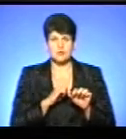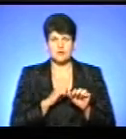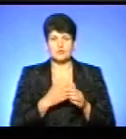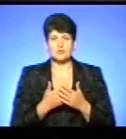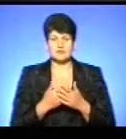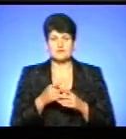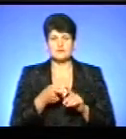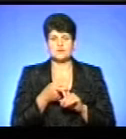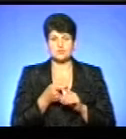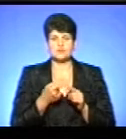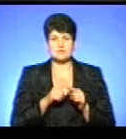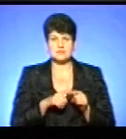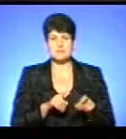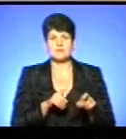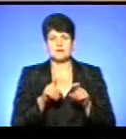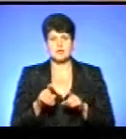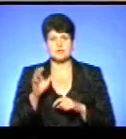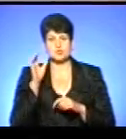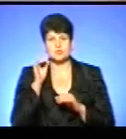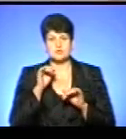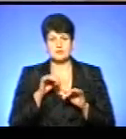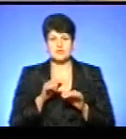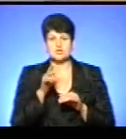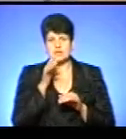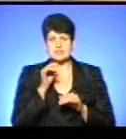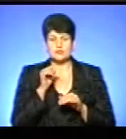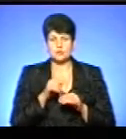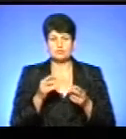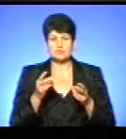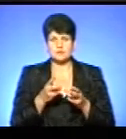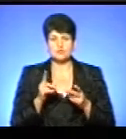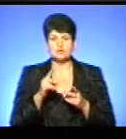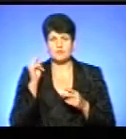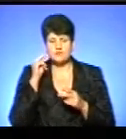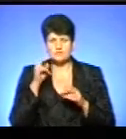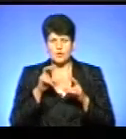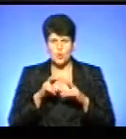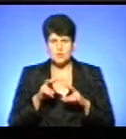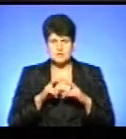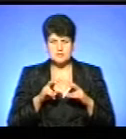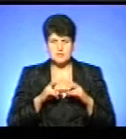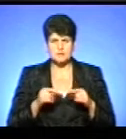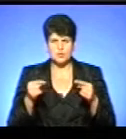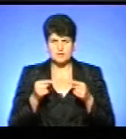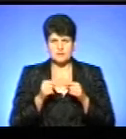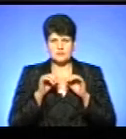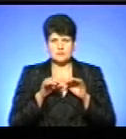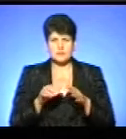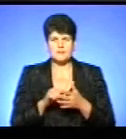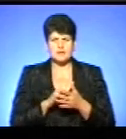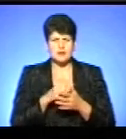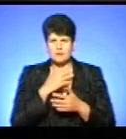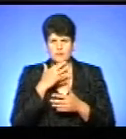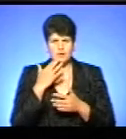В зв'язку з тим перенесено слухані справи. «Час для того потрібен адвокату, щоб вивчити, розібратися конкретно у справі, тому що матеріалів